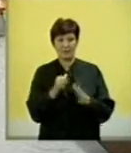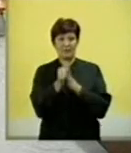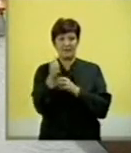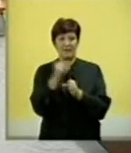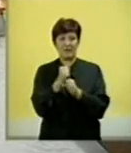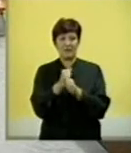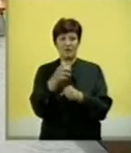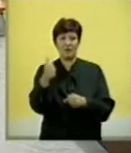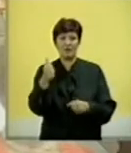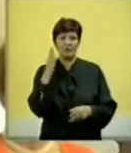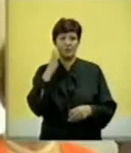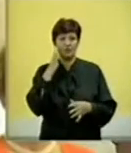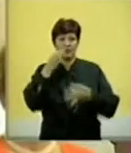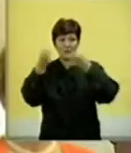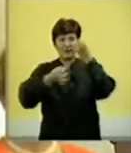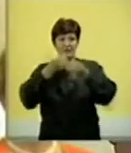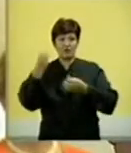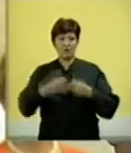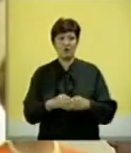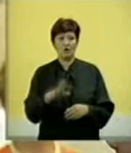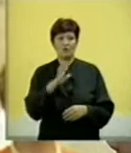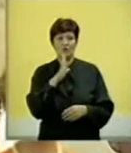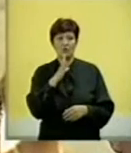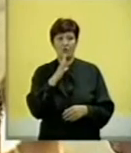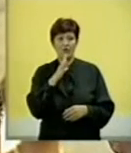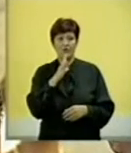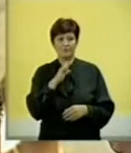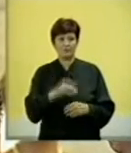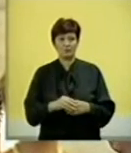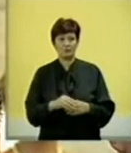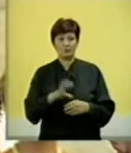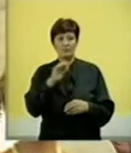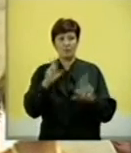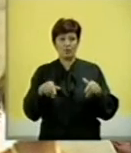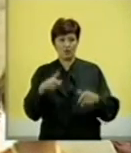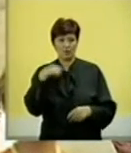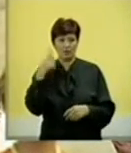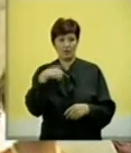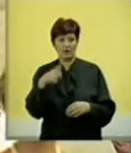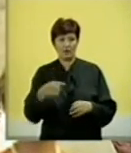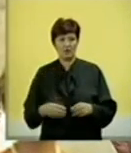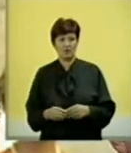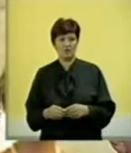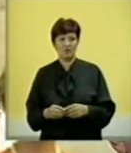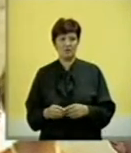pre svega se radi ovde o jednom korektnom izveštaju koji sasvim možemo reći da je